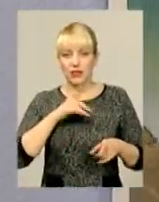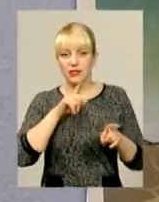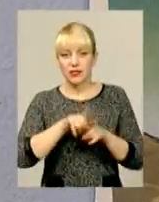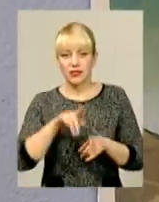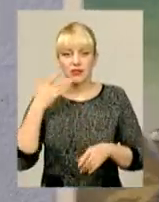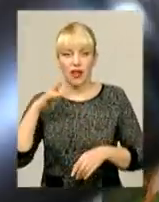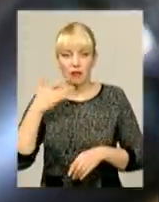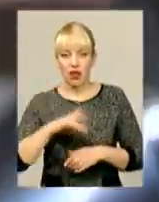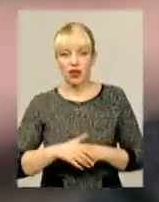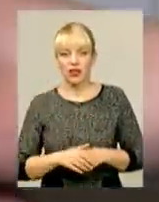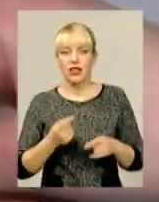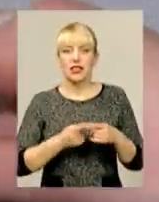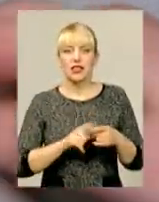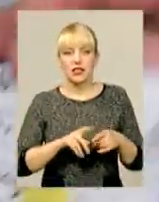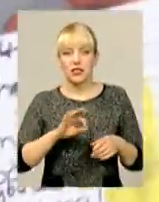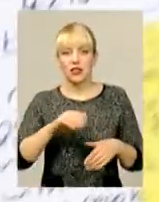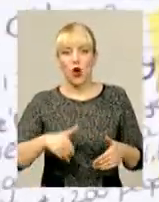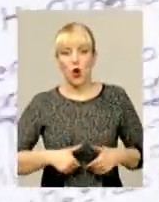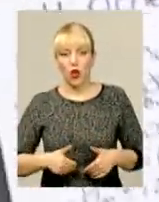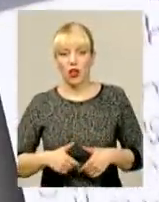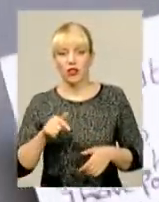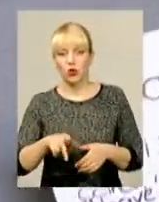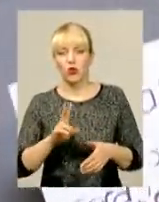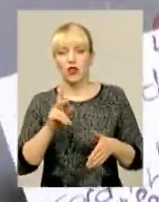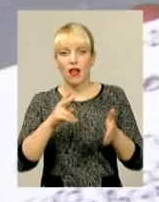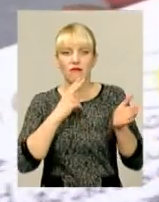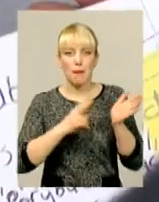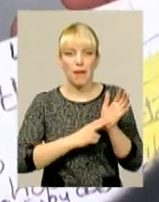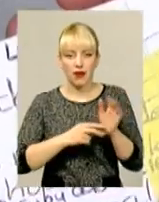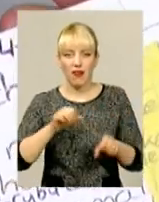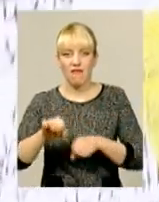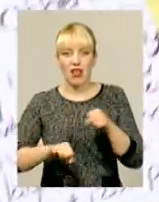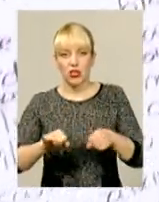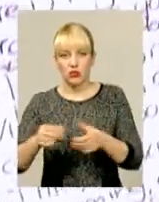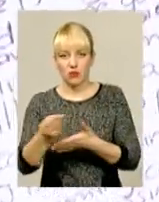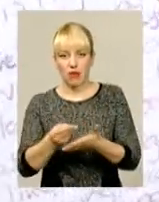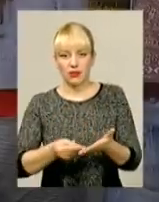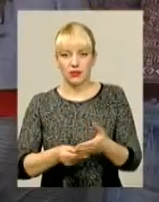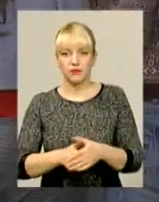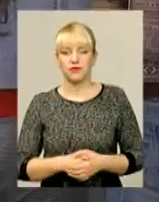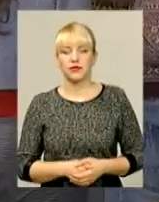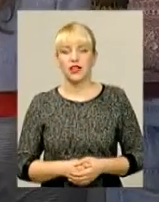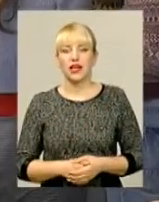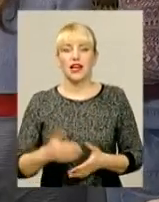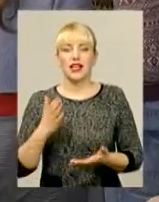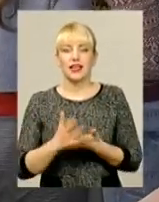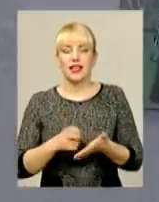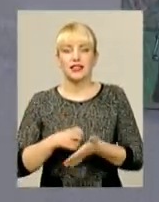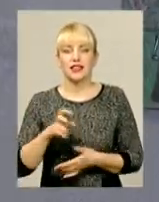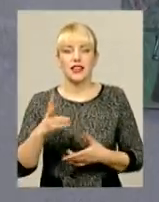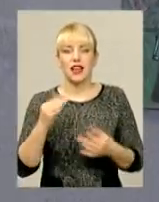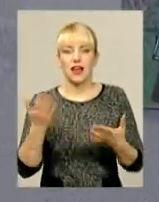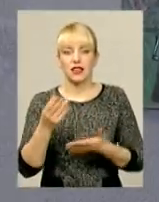це з Голландії, тут навіть марка з велосипедом, ось це видно. Є листівка, на якій